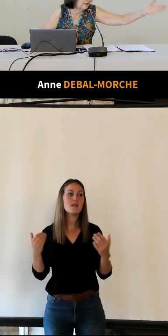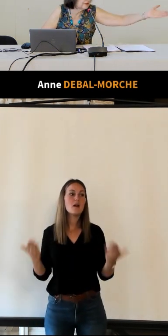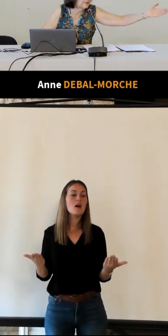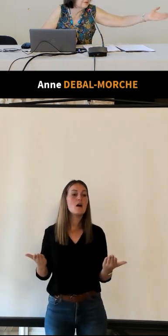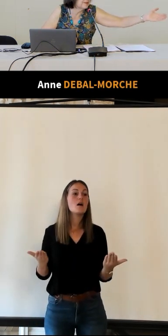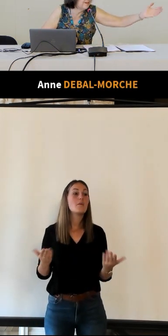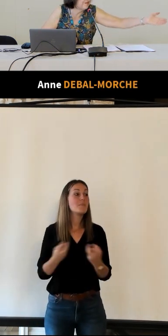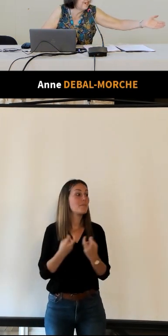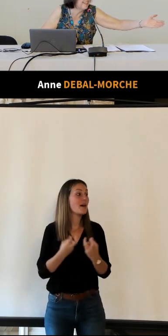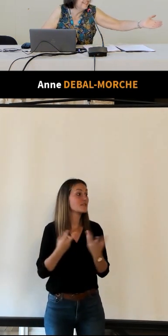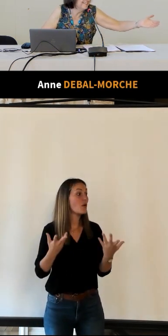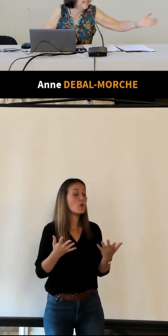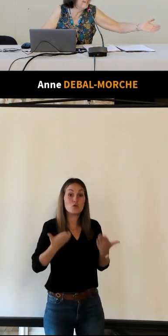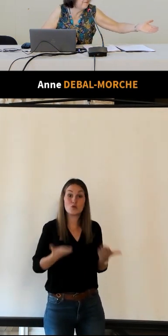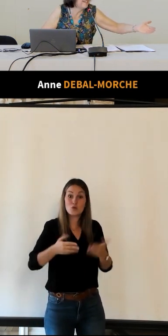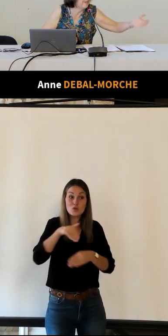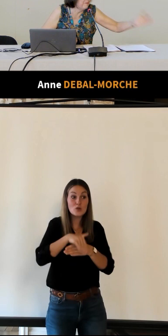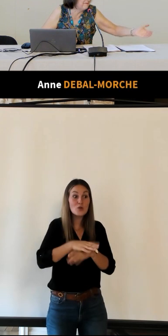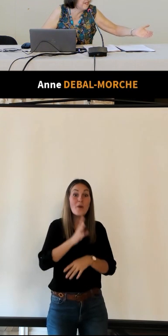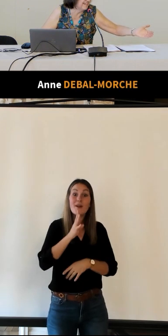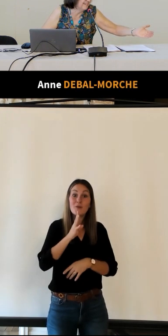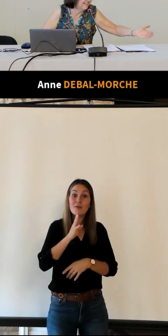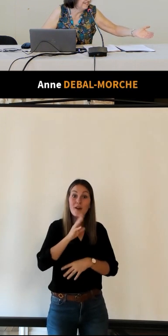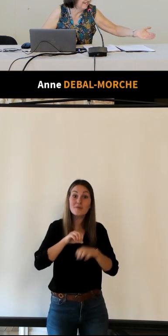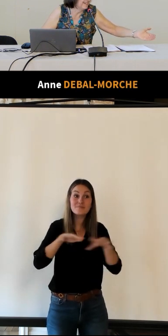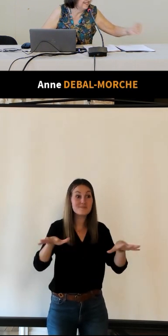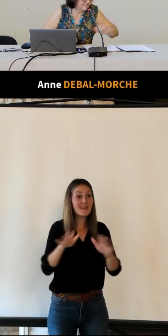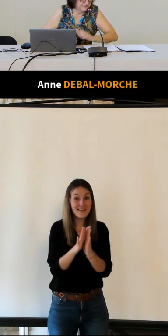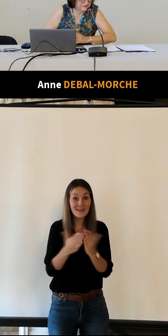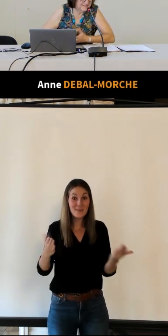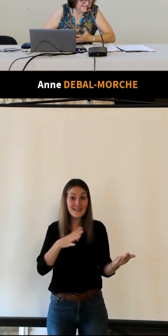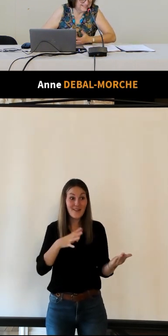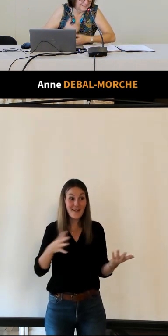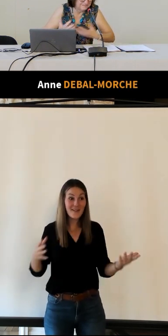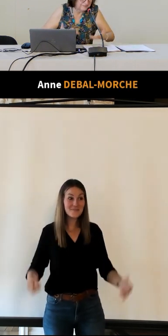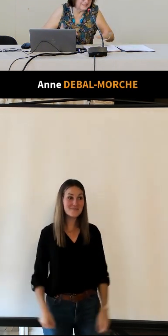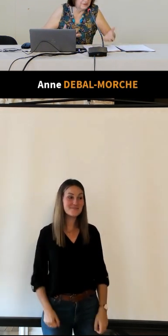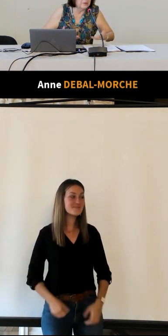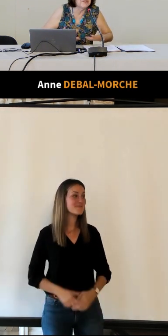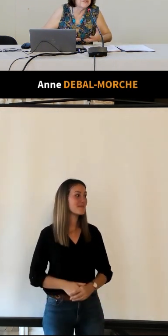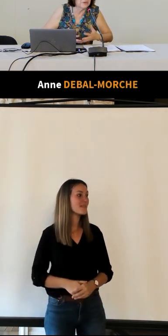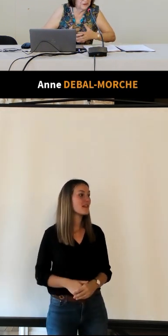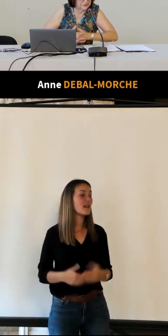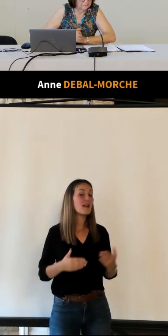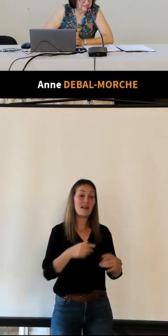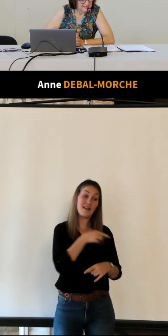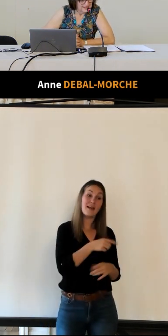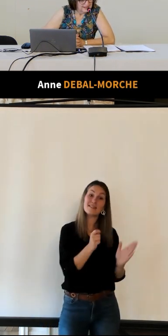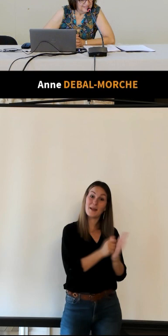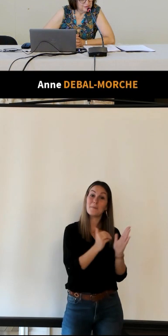conférence vous avez fait des dépliants papier donc c'est et là on est en 1930